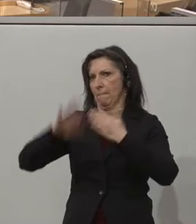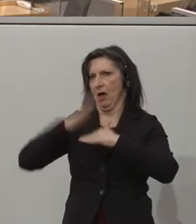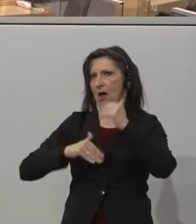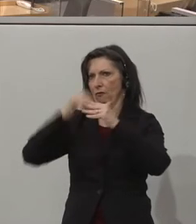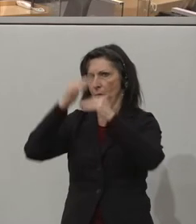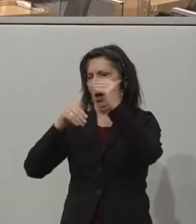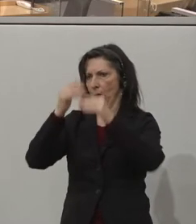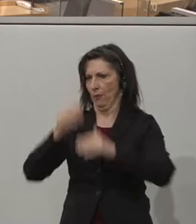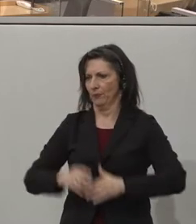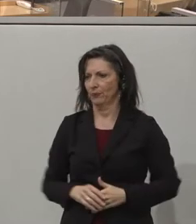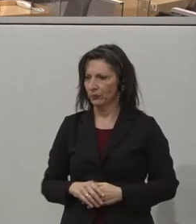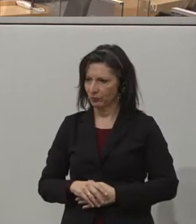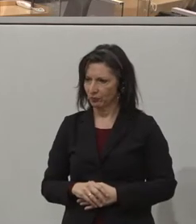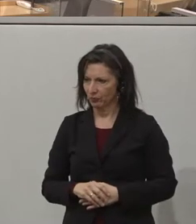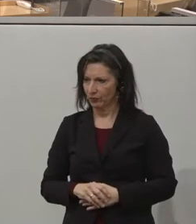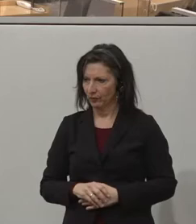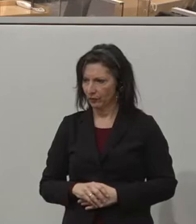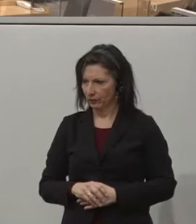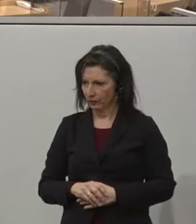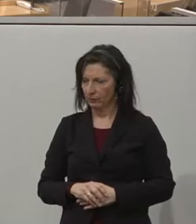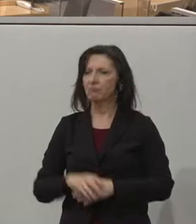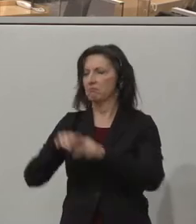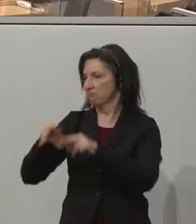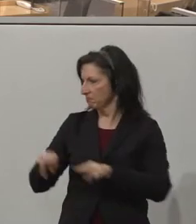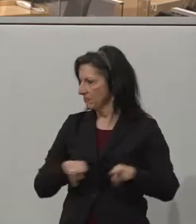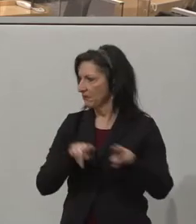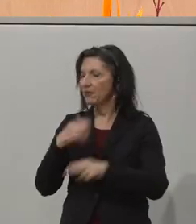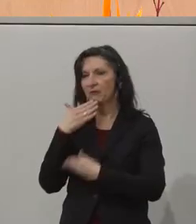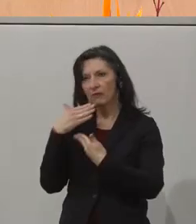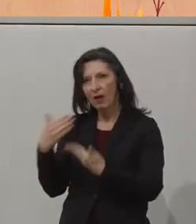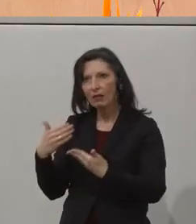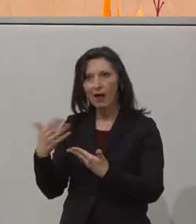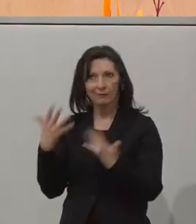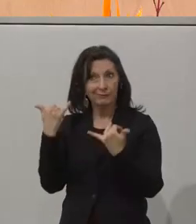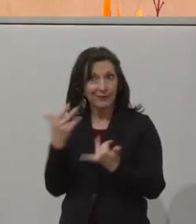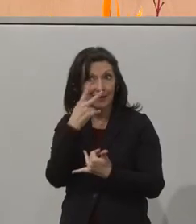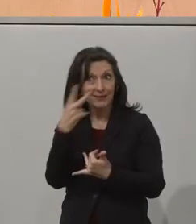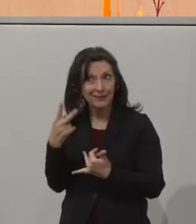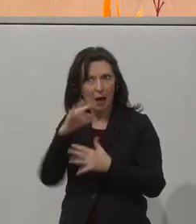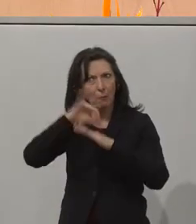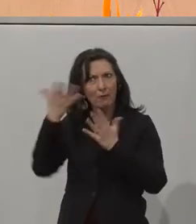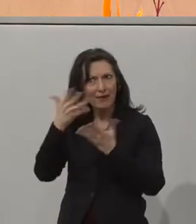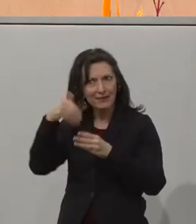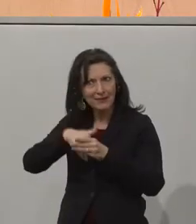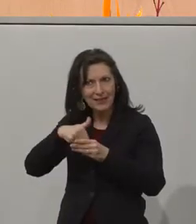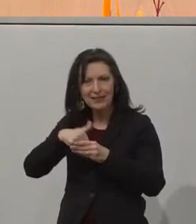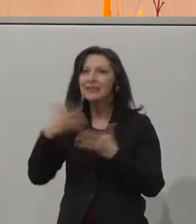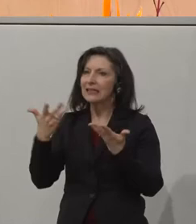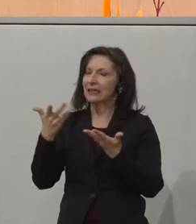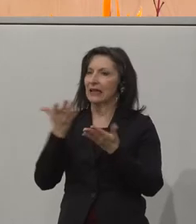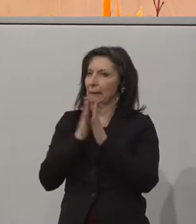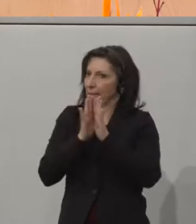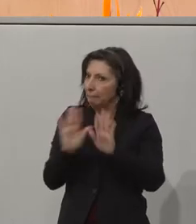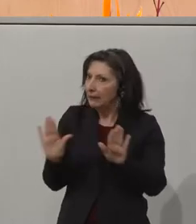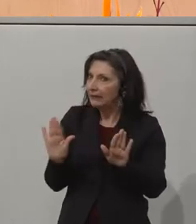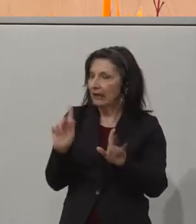Herzlichen Dank für das Video. Wir haben also gesehen, was das Projekt macht. Und bevor wir in die unmittelbare Präsentation kommen und dann